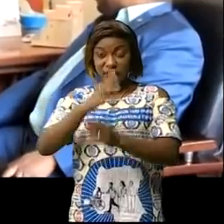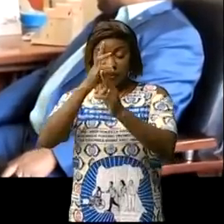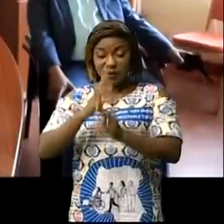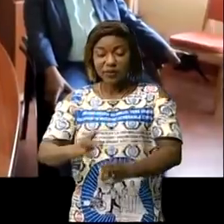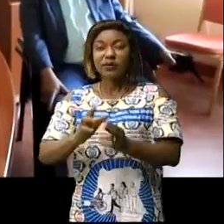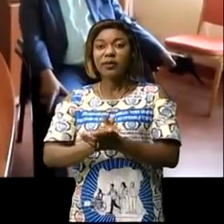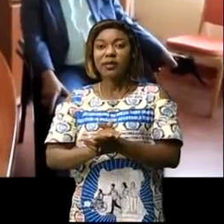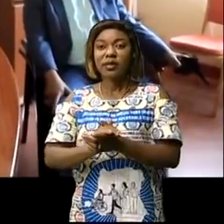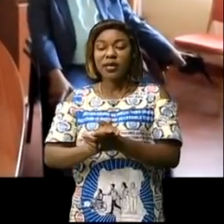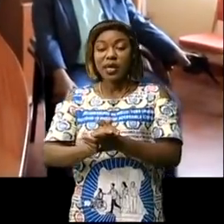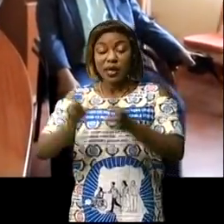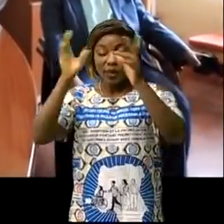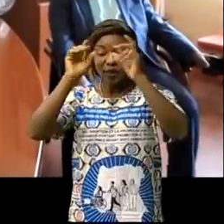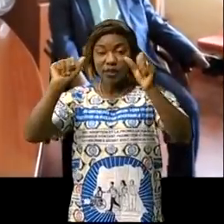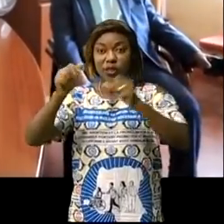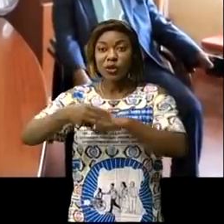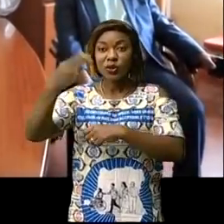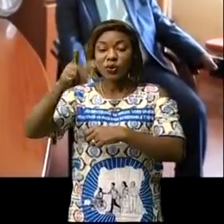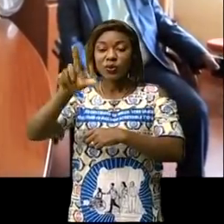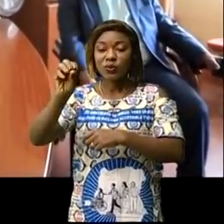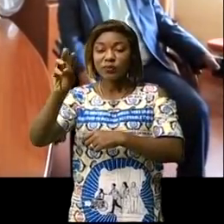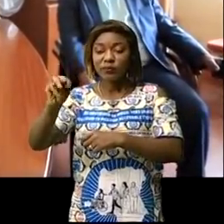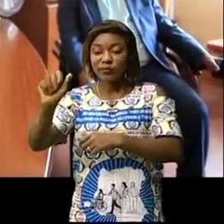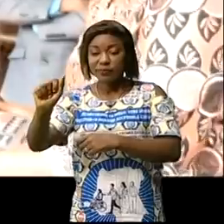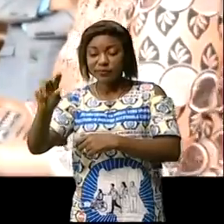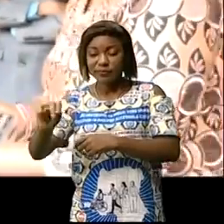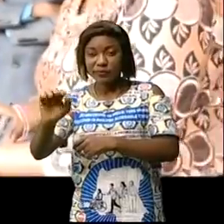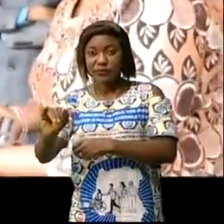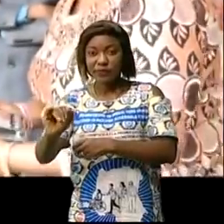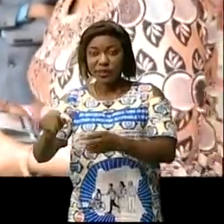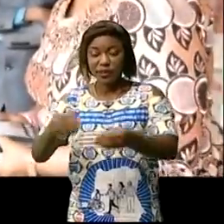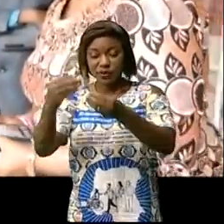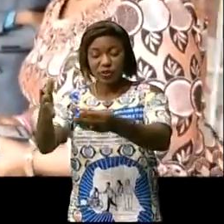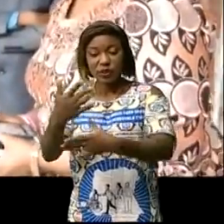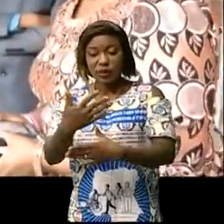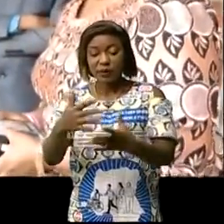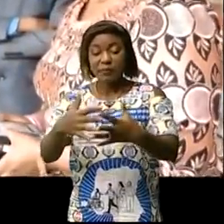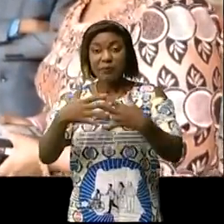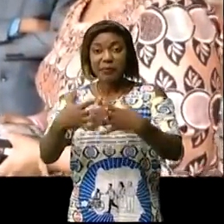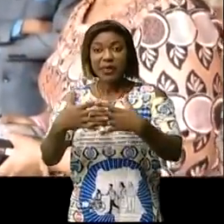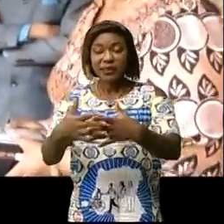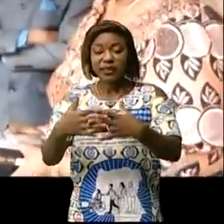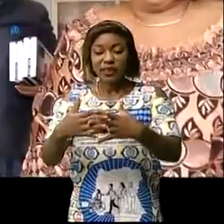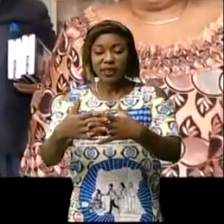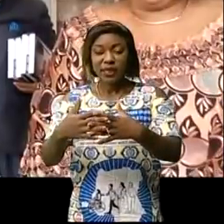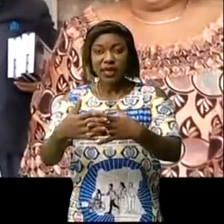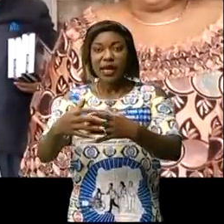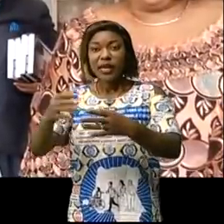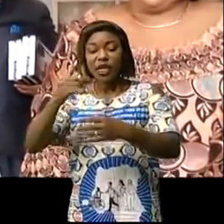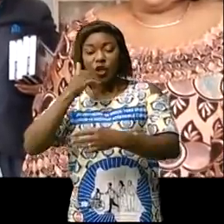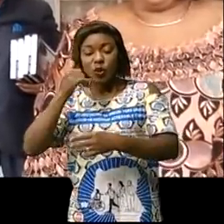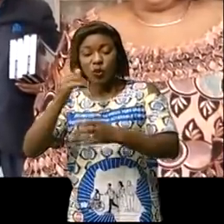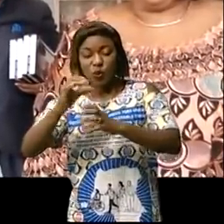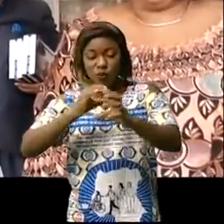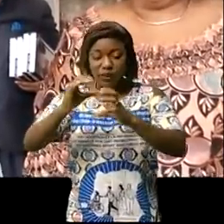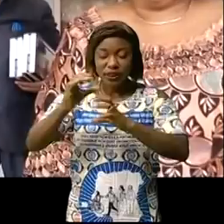présidente de l'Assemblée provinciale du Olomami, à qui il a remis symboliquement les appareils de communication des marques Motorola question de faciliter